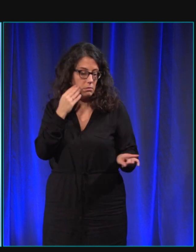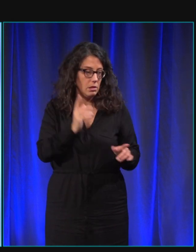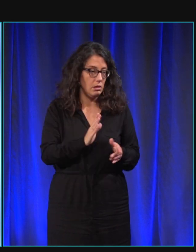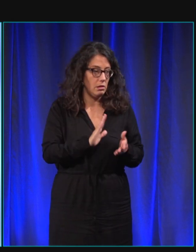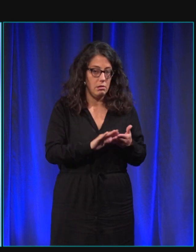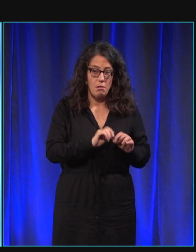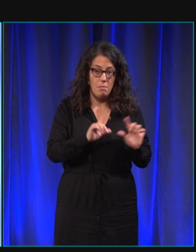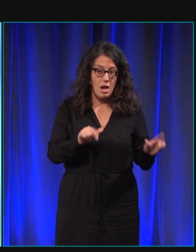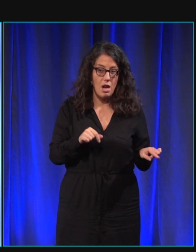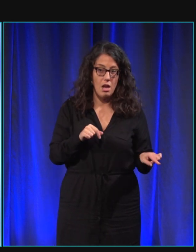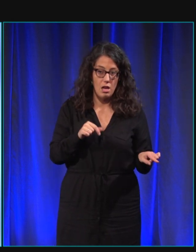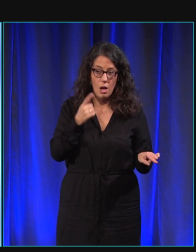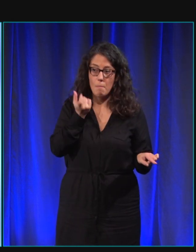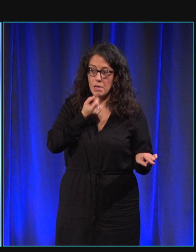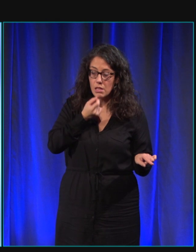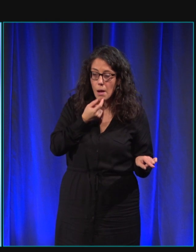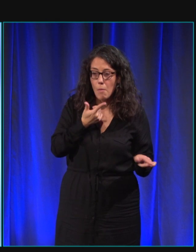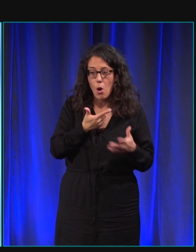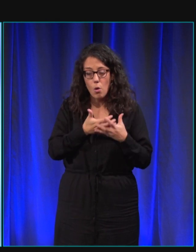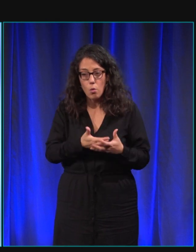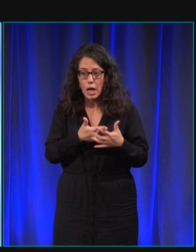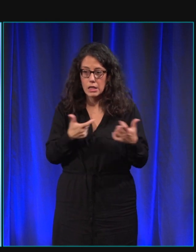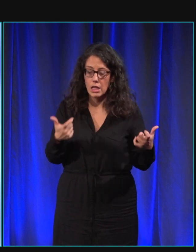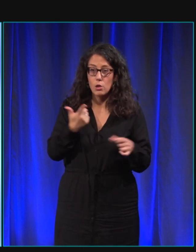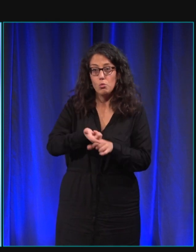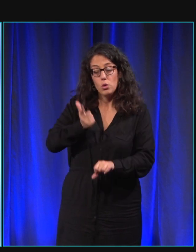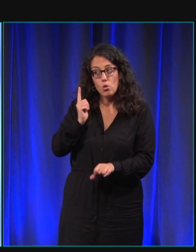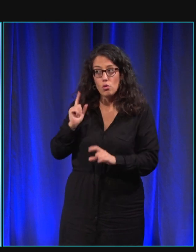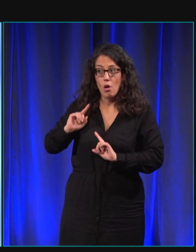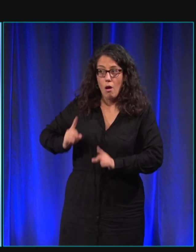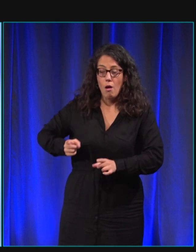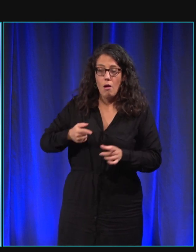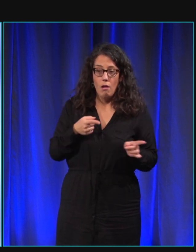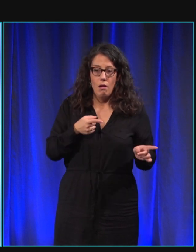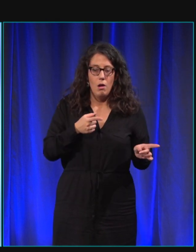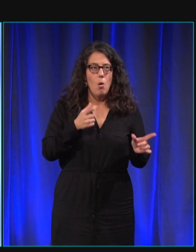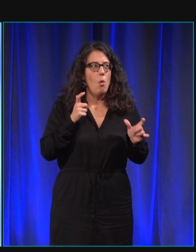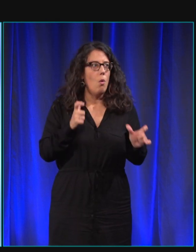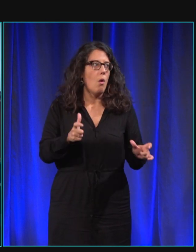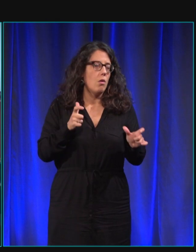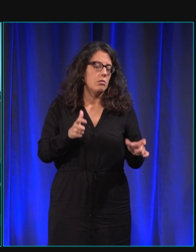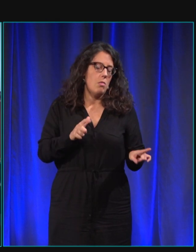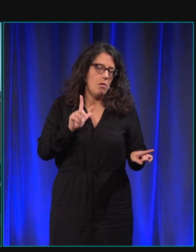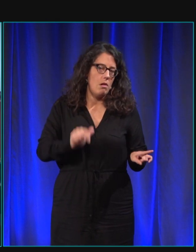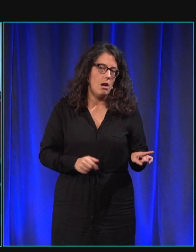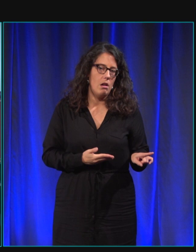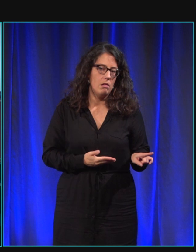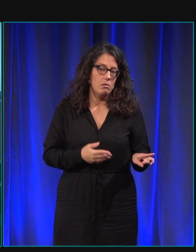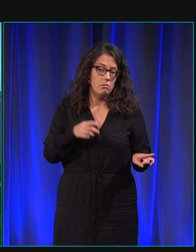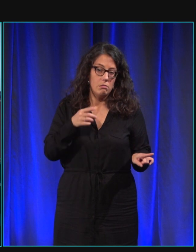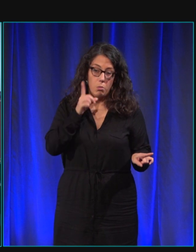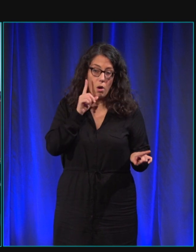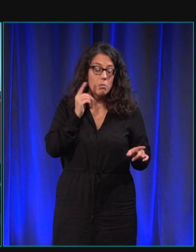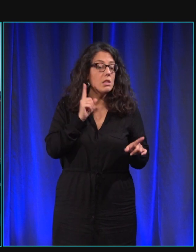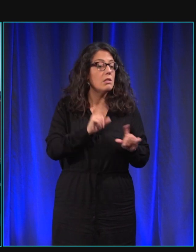mon traitement et vu ce qui m'arrive actuellement depuis deux ans donc depuis que j'ai LOL et bien heureusement j'ai LOL j'aurais dû arrêter mes études et